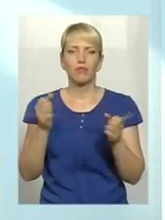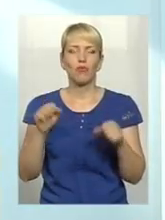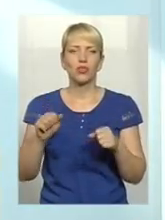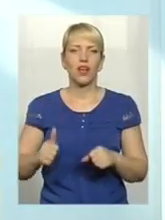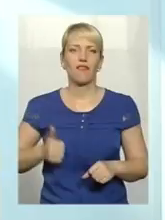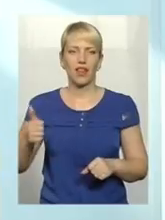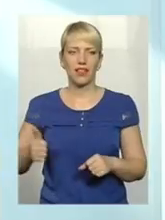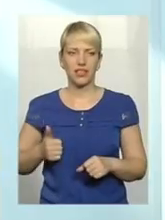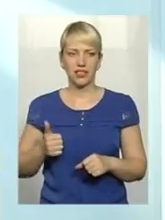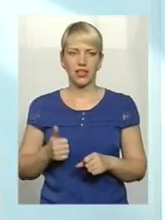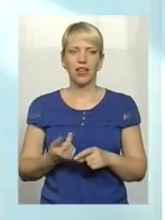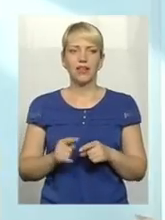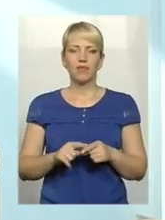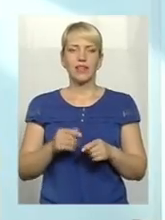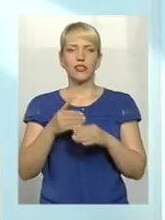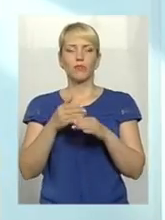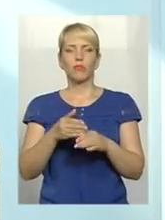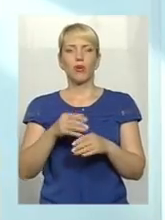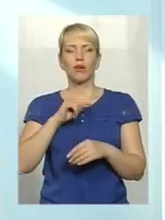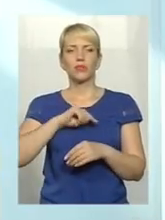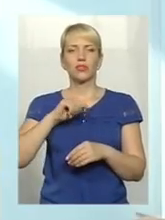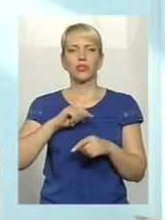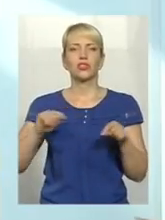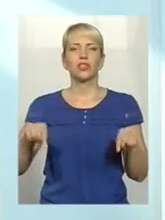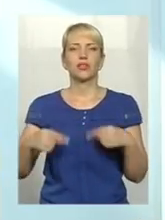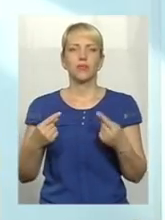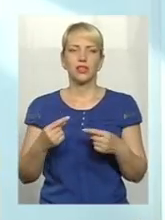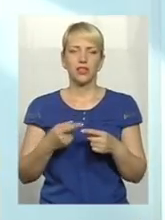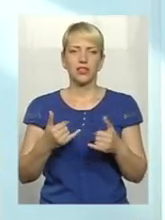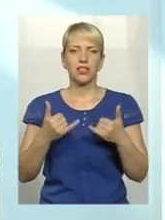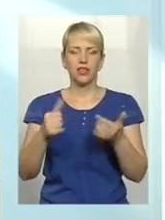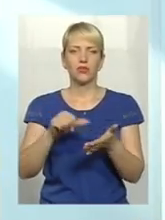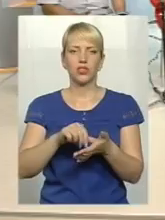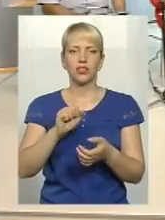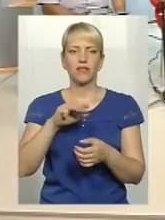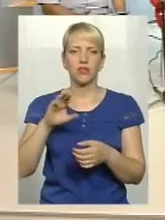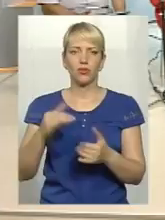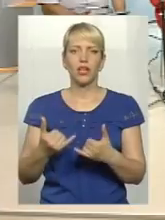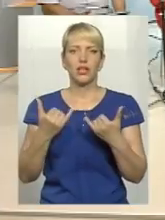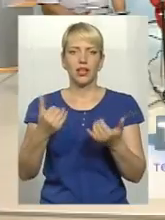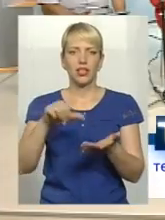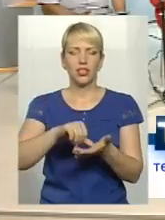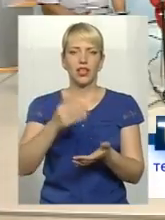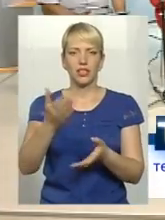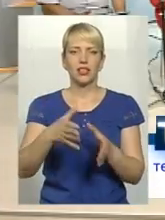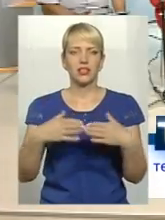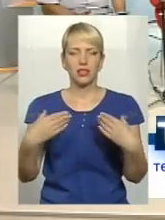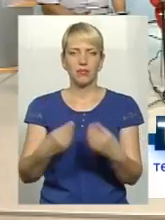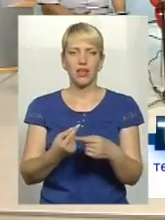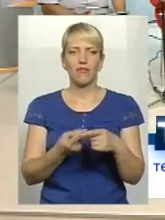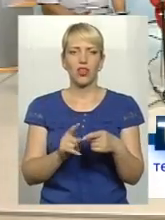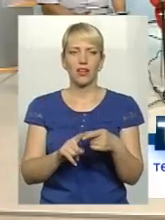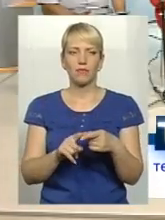Ця допомога, психологічна реабілітація для учасників АТО, для членів їх сімей також, це дуже важливо, вона